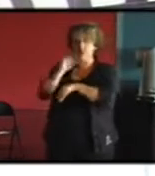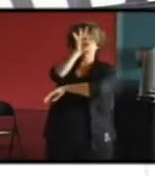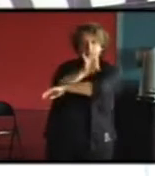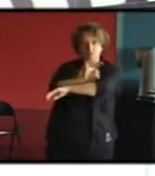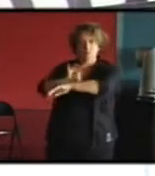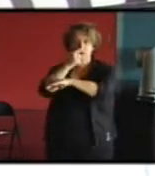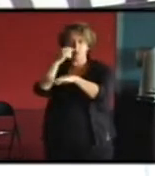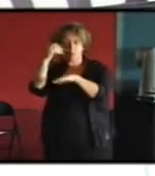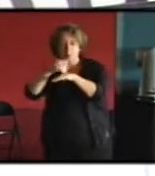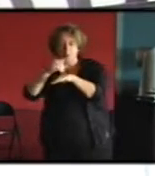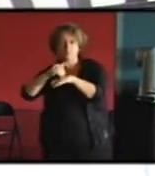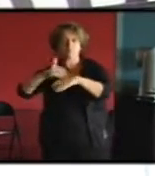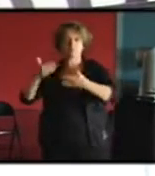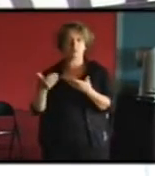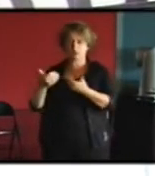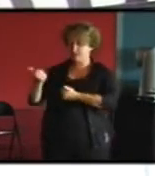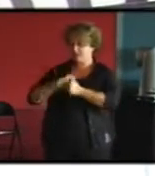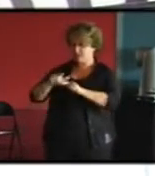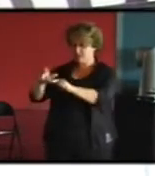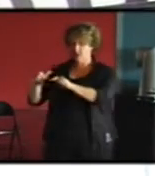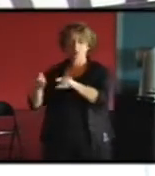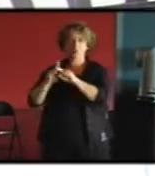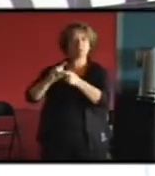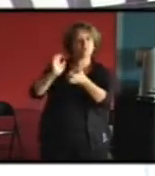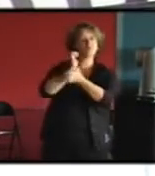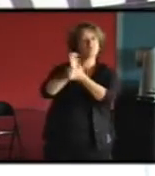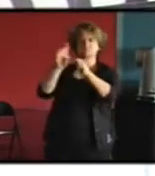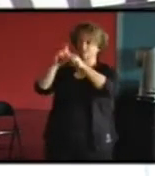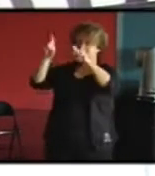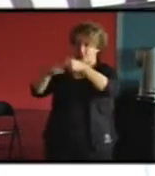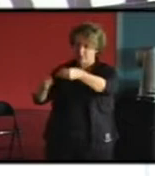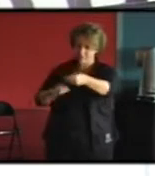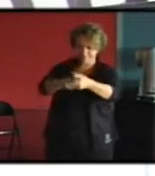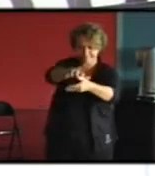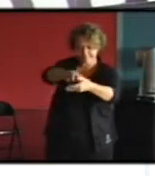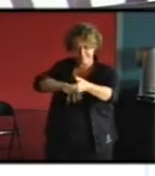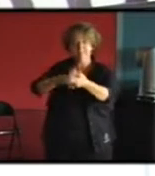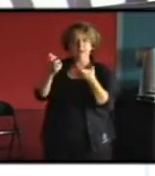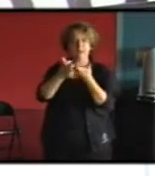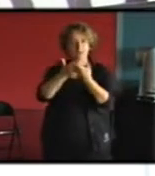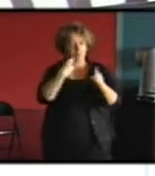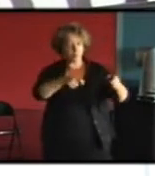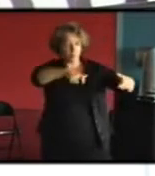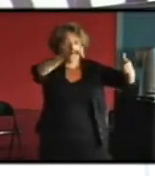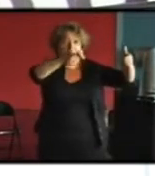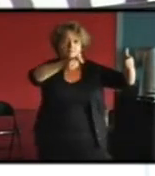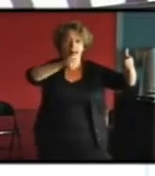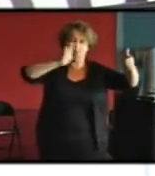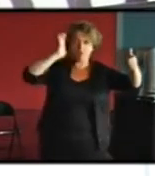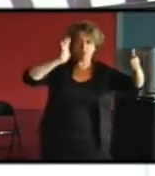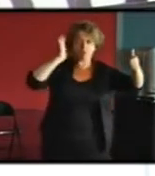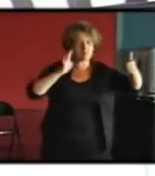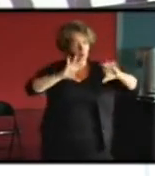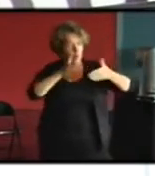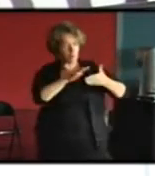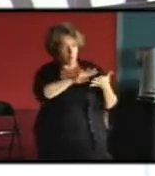peuvent à tout moment on édite un certain nombre de documents à la mairie de Bordeaux comment réhabiliter durablement des petits livres sur les fenêtres et